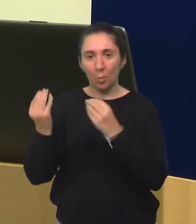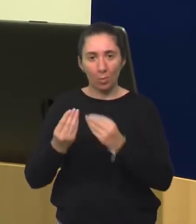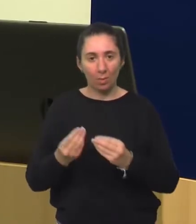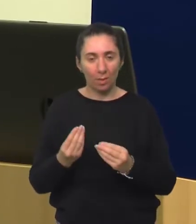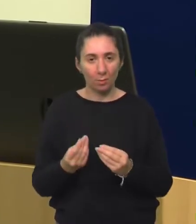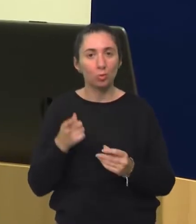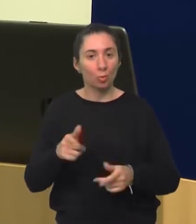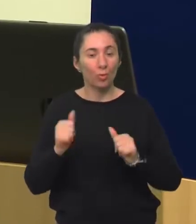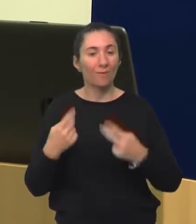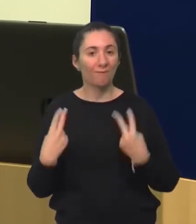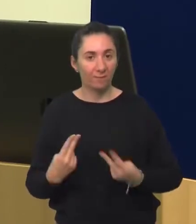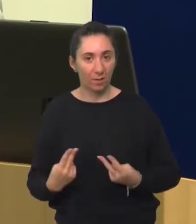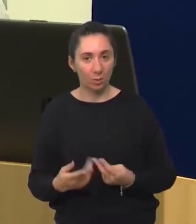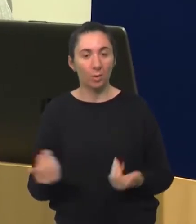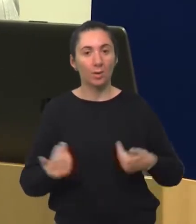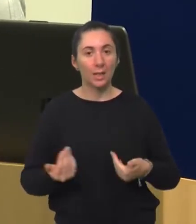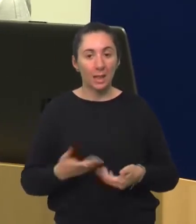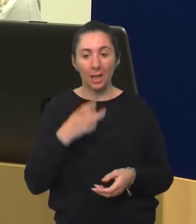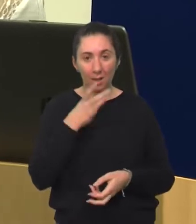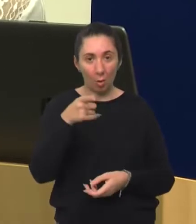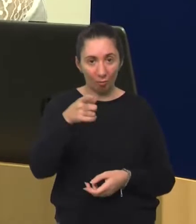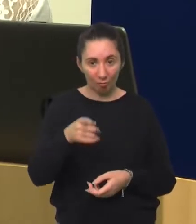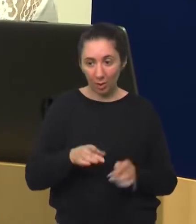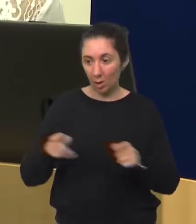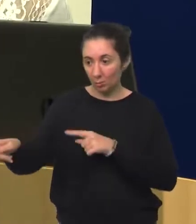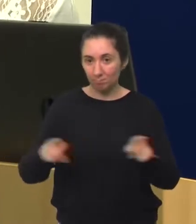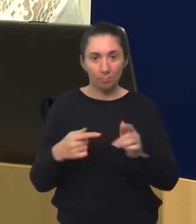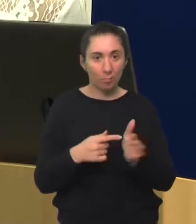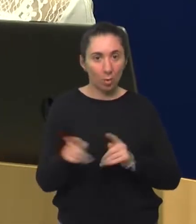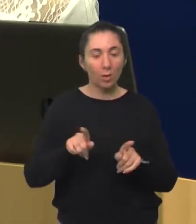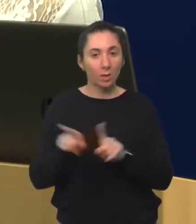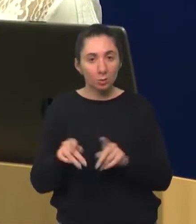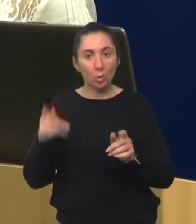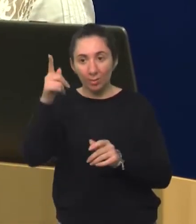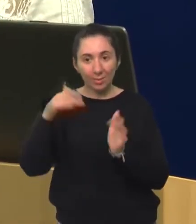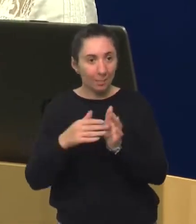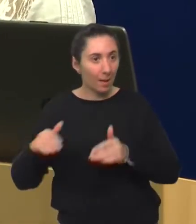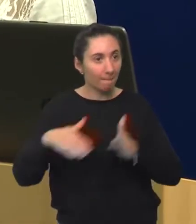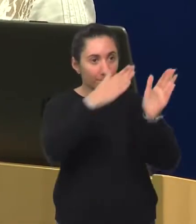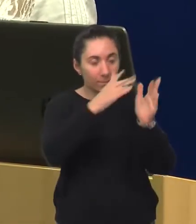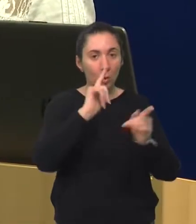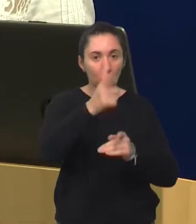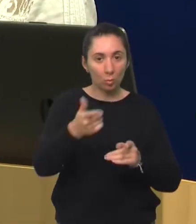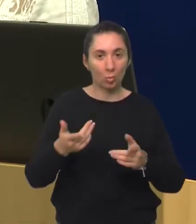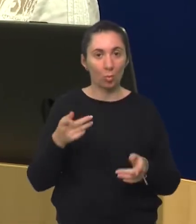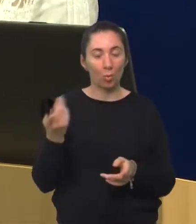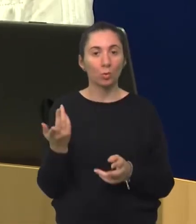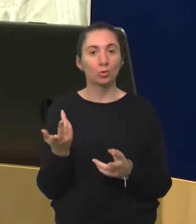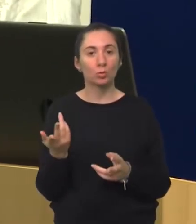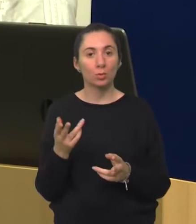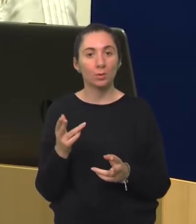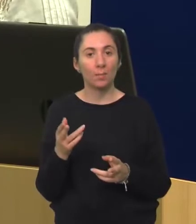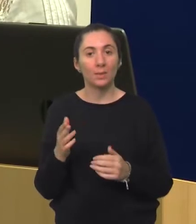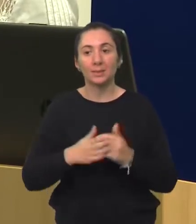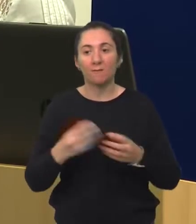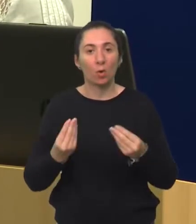I ona je jednako bitna jer dijete kao što ste ga vi usmjeravali na nešto mora i vas preusmjeriti na nešto što želi da bi ne